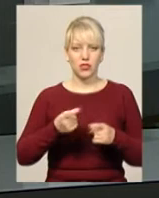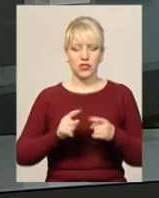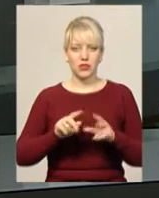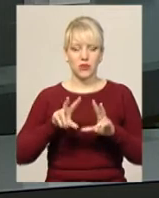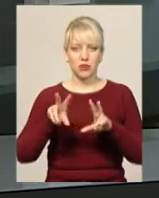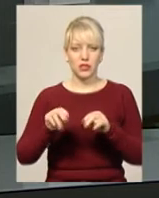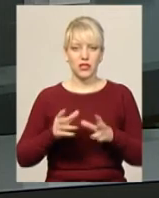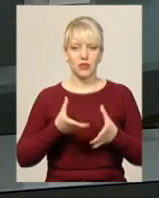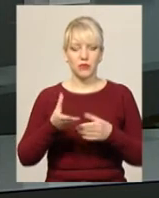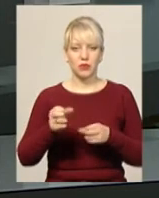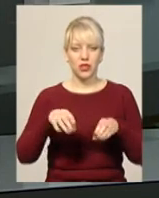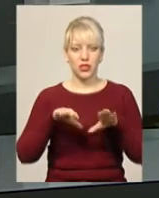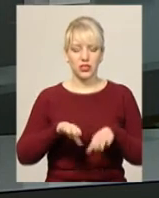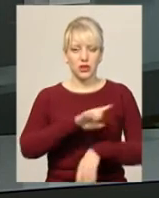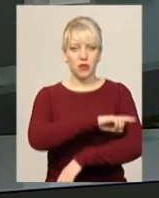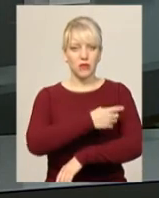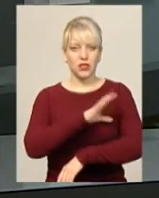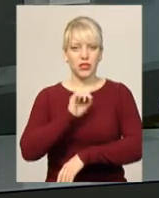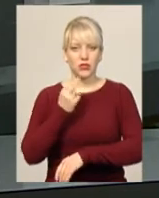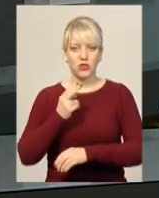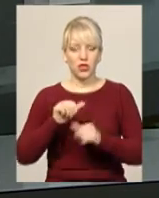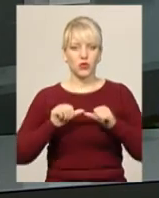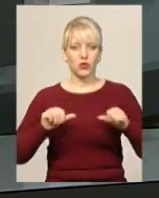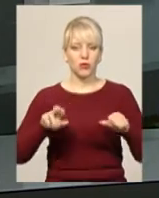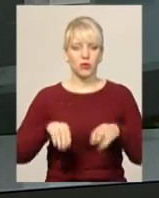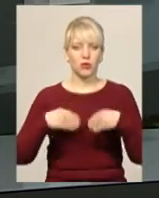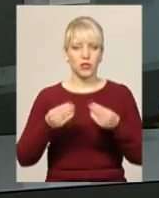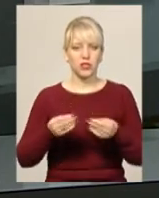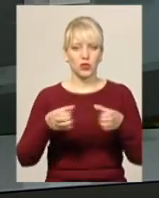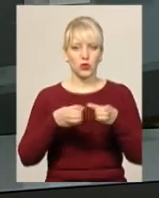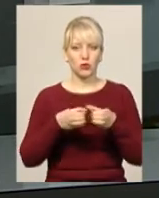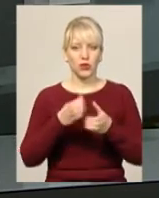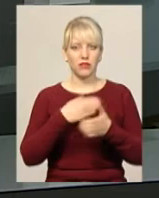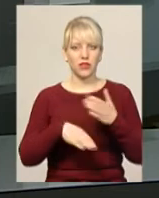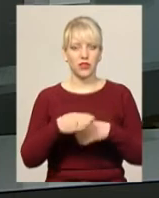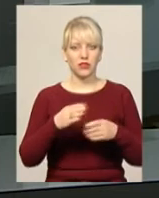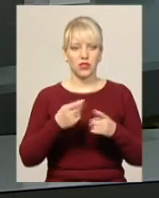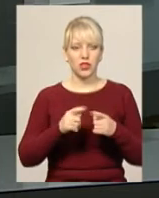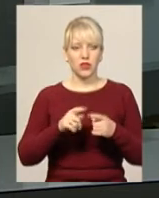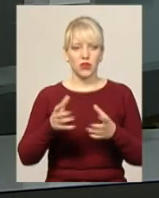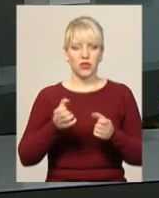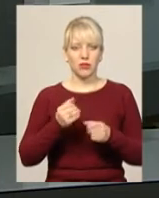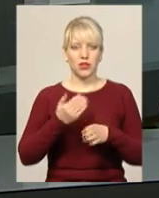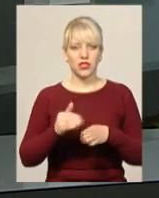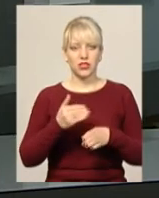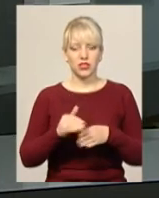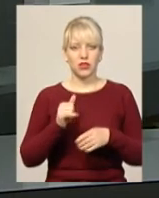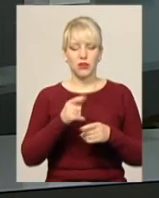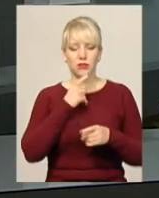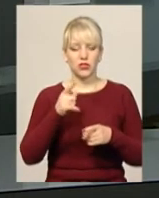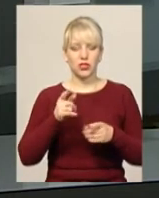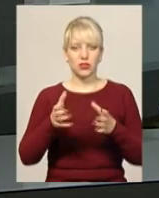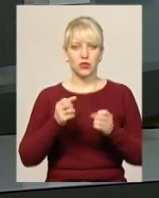пообіцяла вплинути на рішення медико-соціальної комісії про призначення групи інвалідності. Кошти отримували частинами. І саме під час